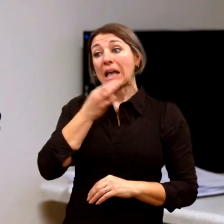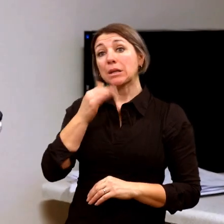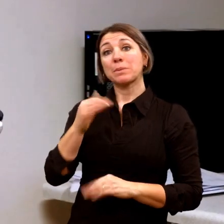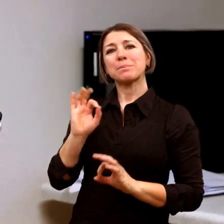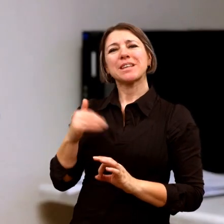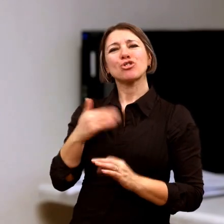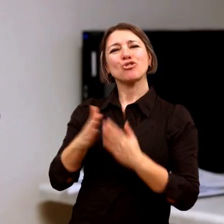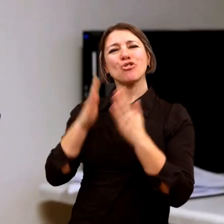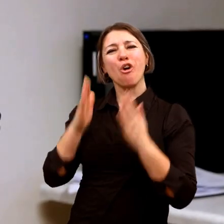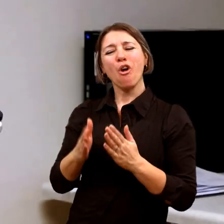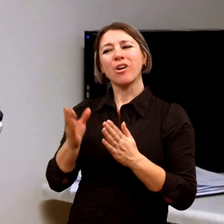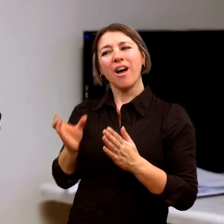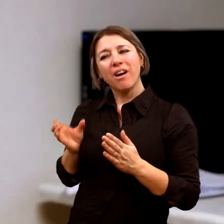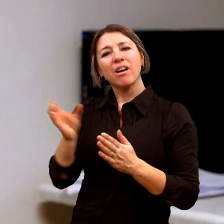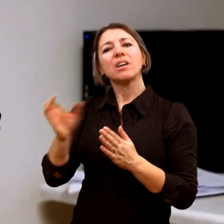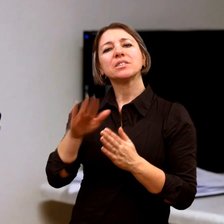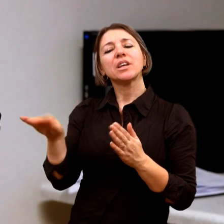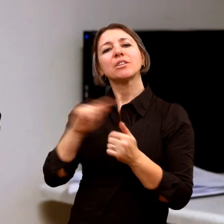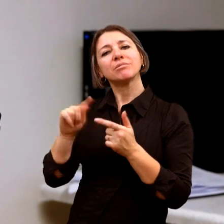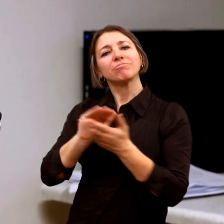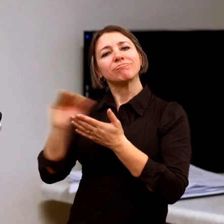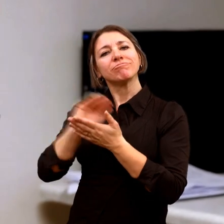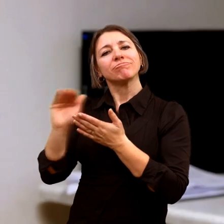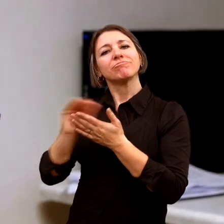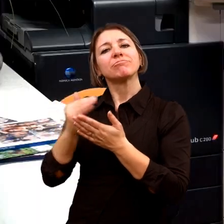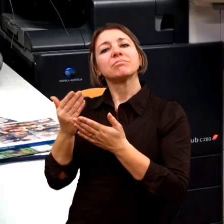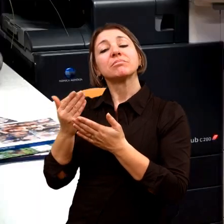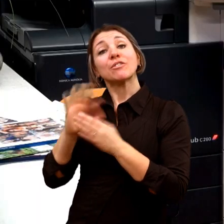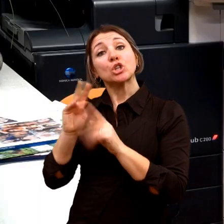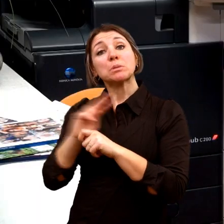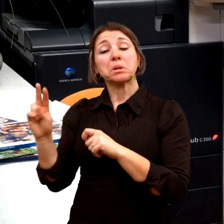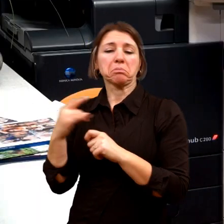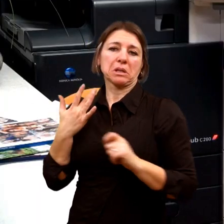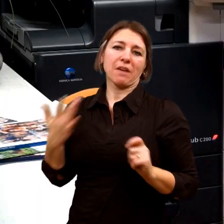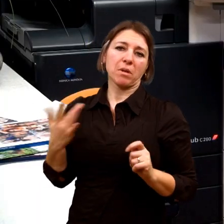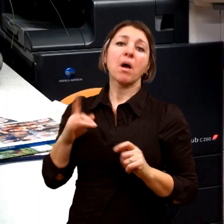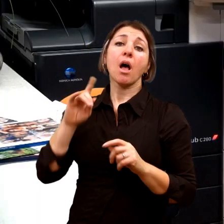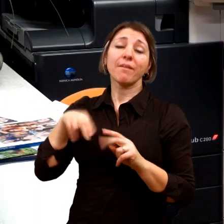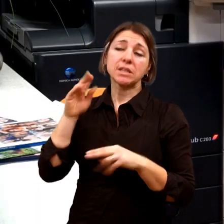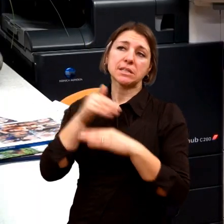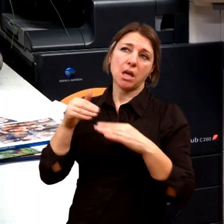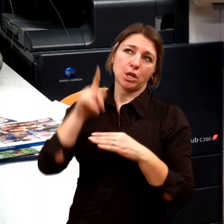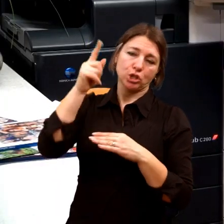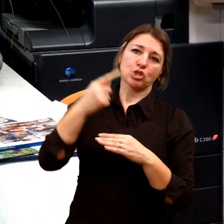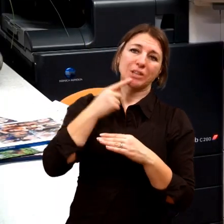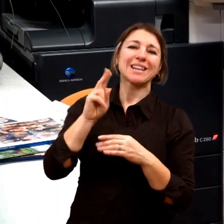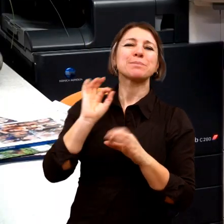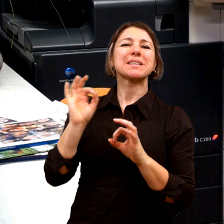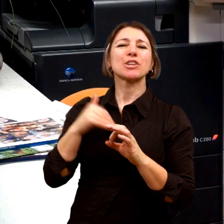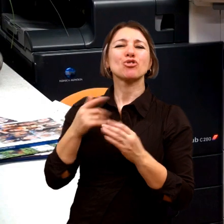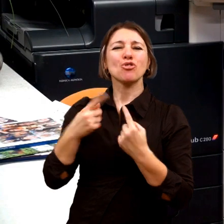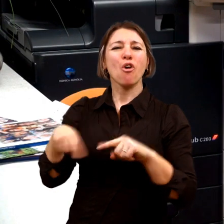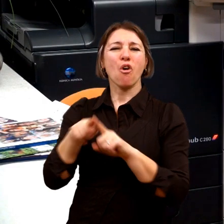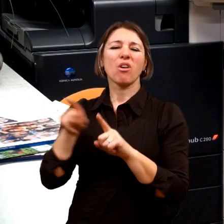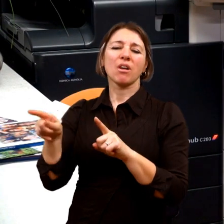jsou uspokojovány všechny, to já taky nemůžu zaručit, ale i v zahraničí to uvádějí, že v té speciální škole